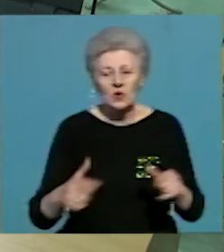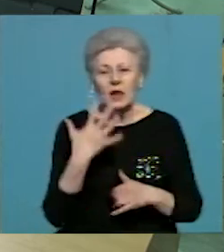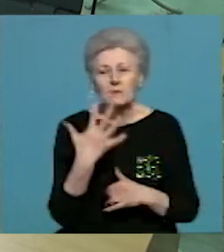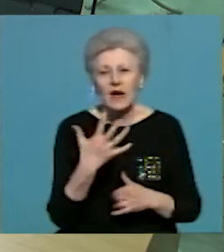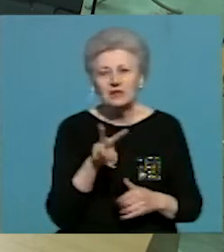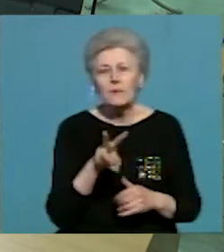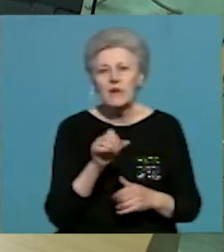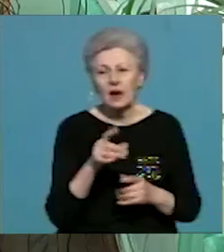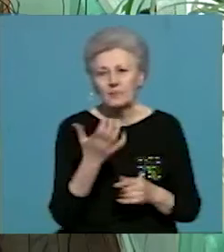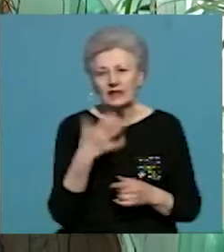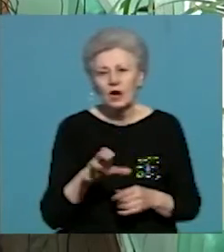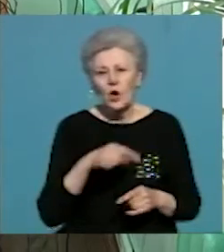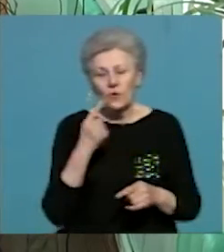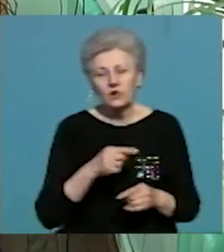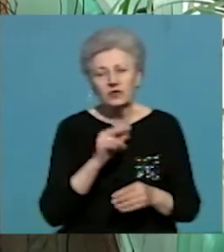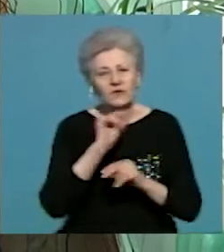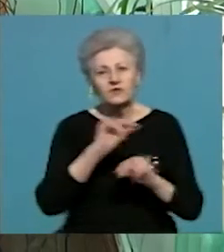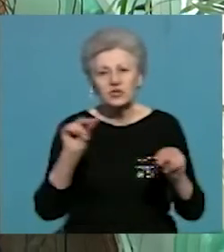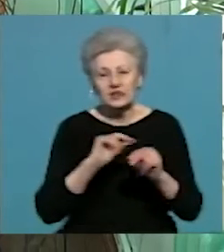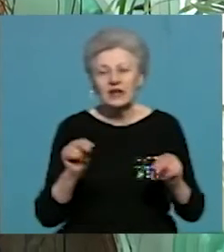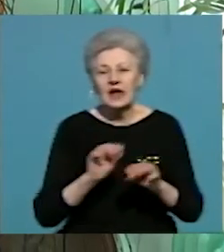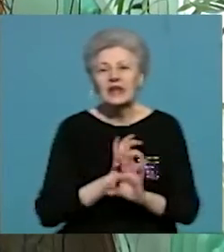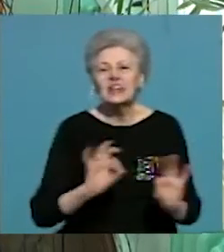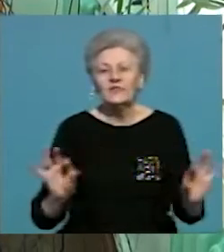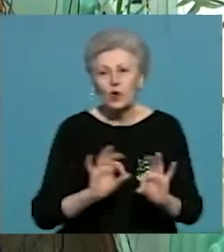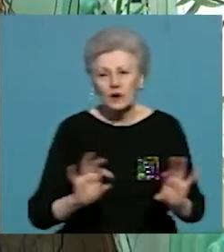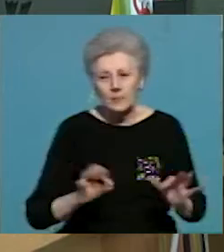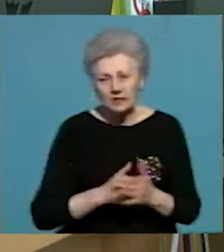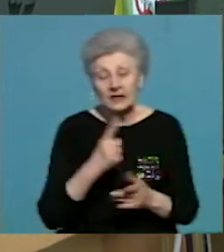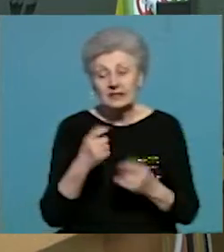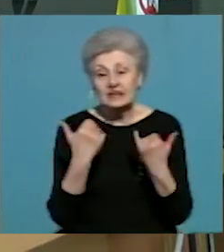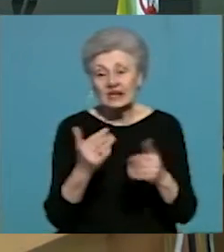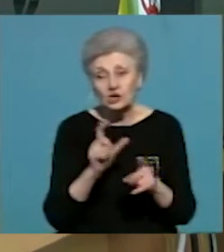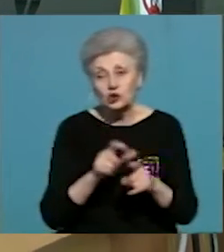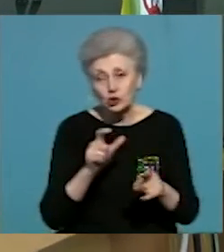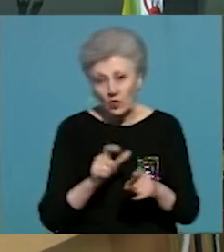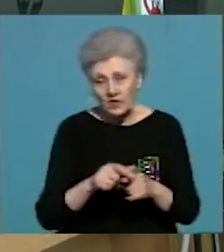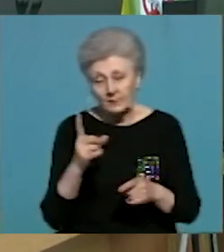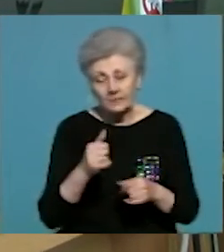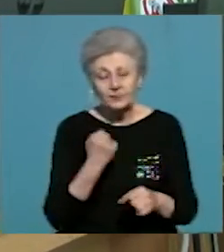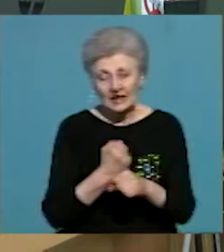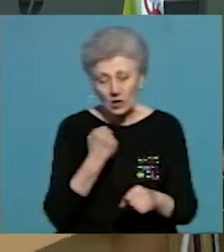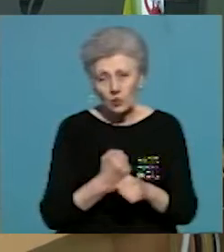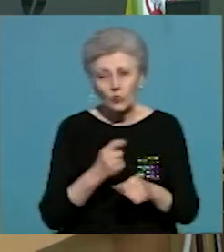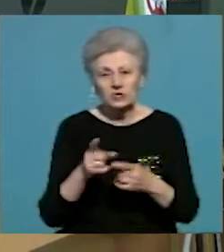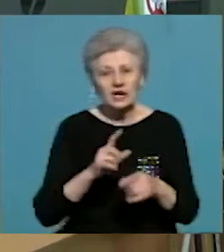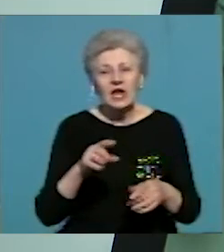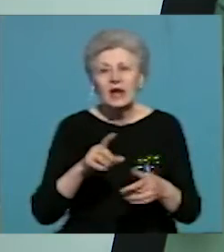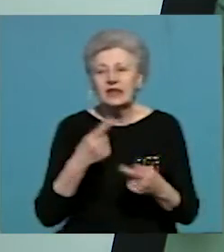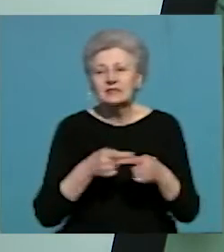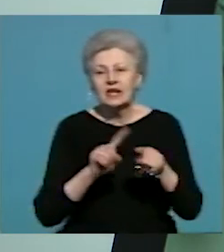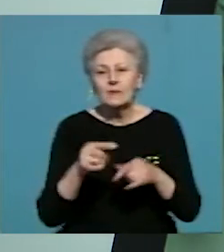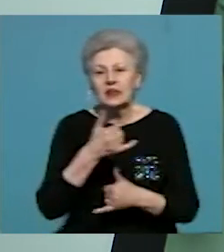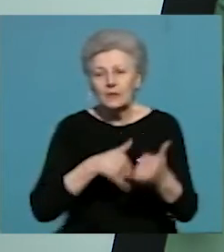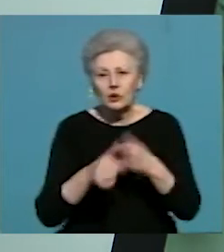секунду, каже вчителька інформатики Бабинської школи Марина Кульчак. За її словами, для роботи з графічним редактором, віртуальними лабораторіями